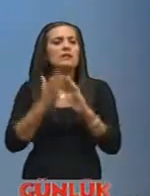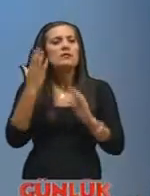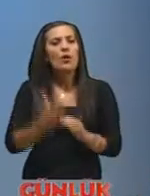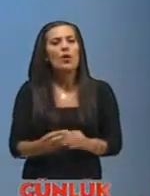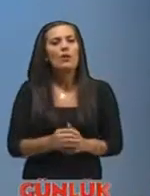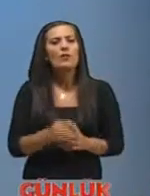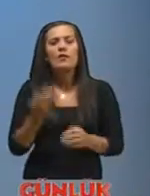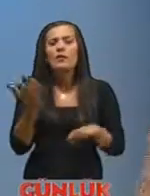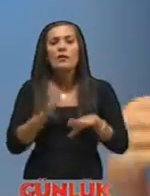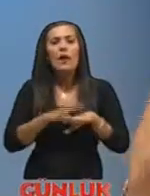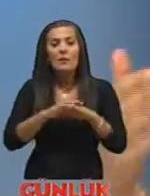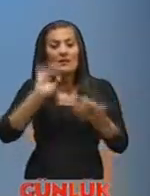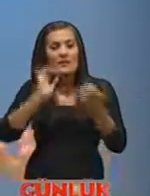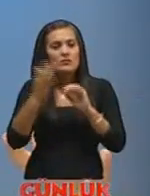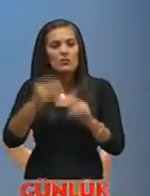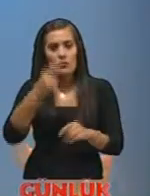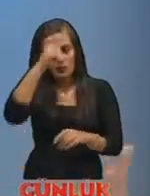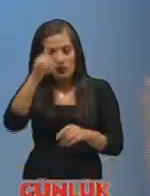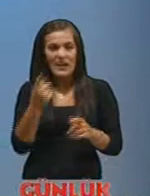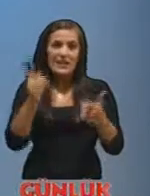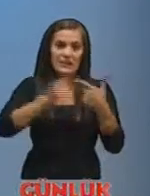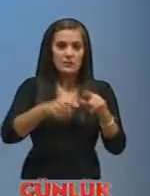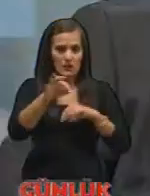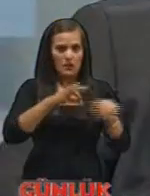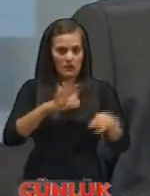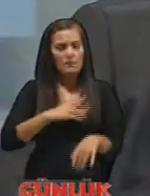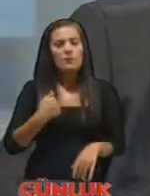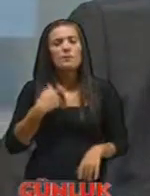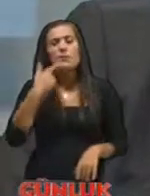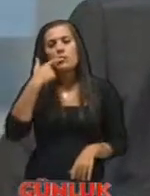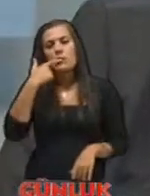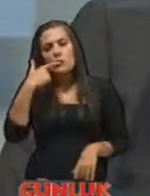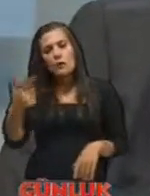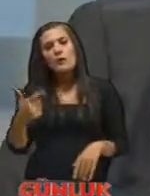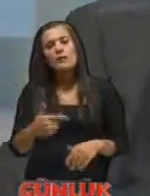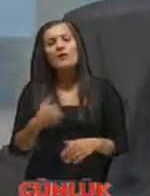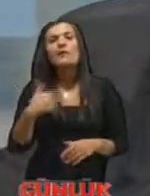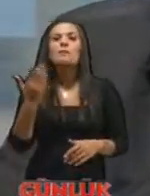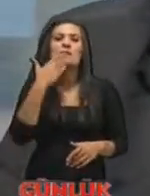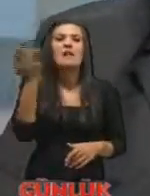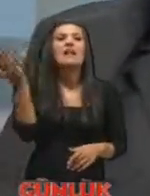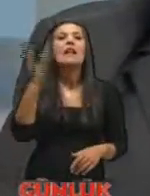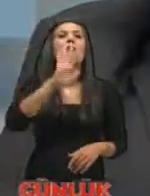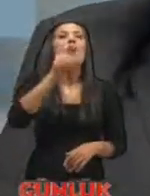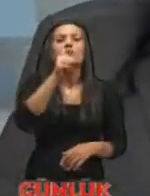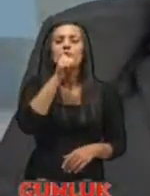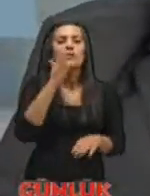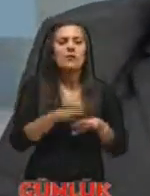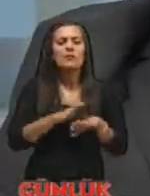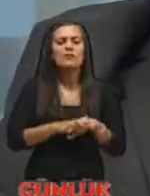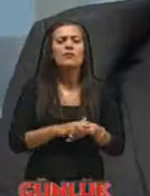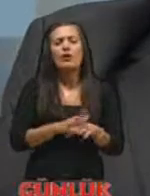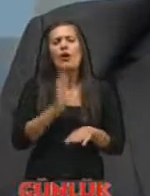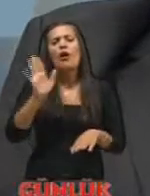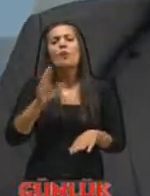ne yapacağız? Türkiye'nin böyle bir planı var mı? bakın şöyle söyleyeyim bir cümleyi tamamlayayım gelmeyen suyla ne yapacağız? hiç